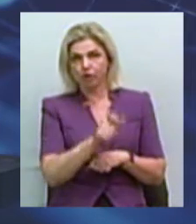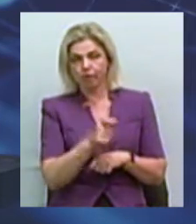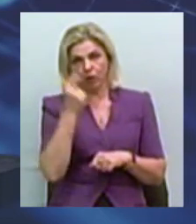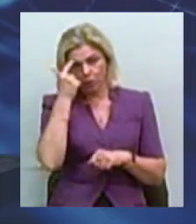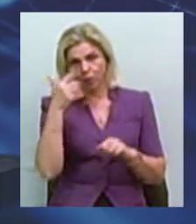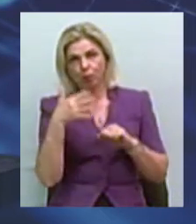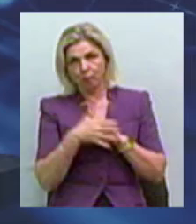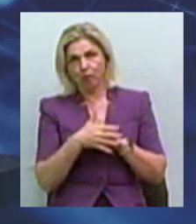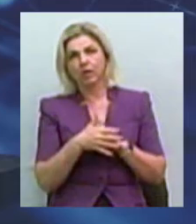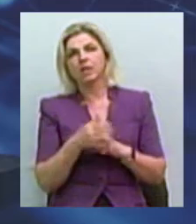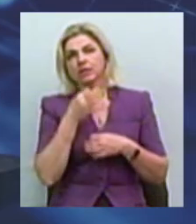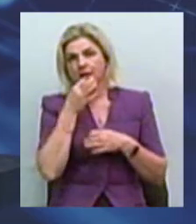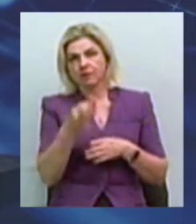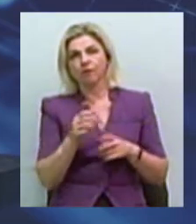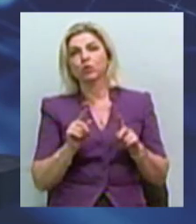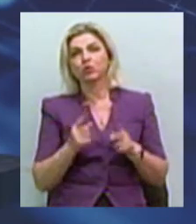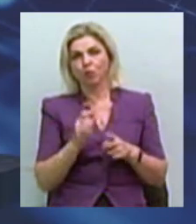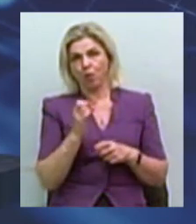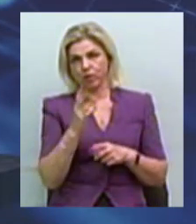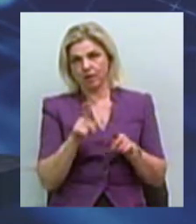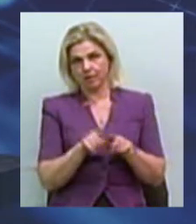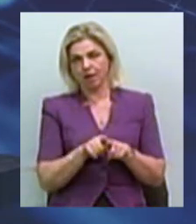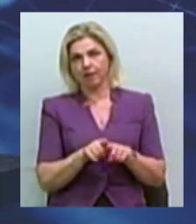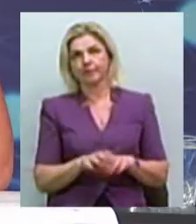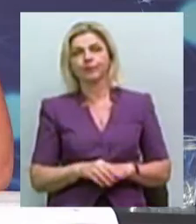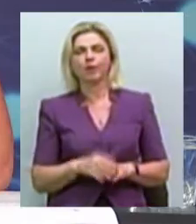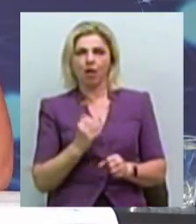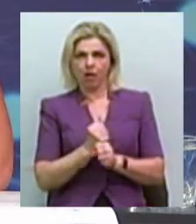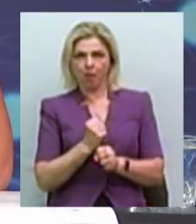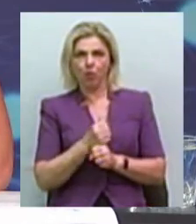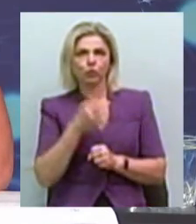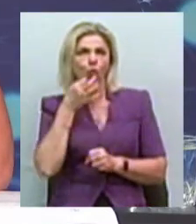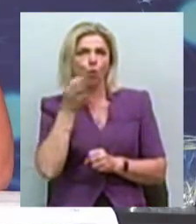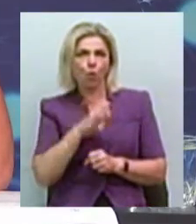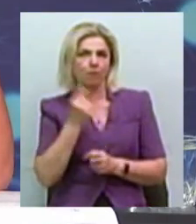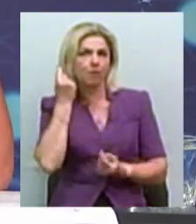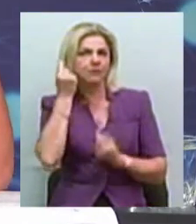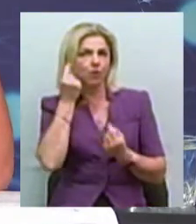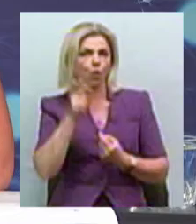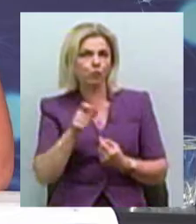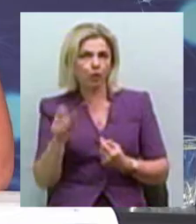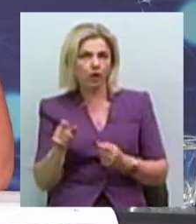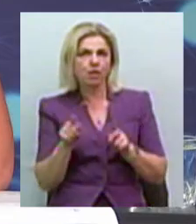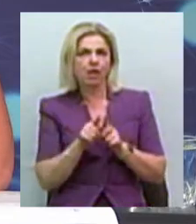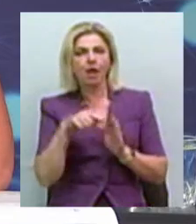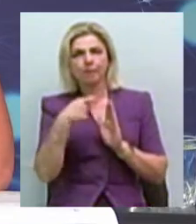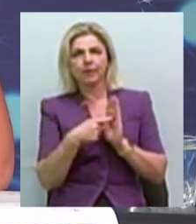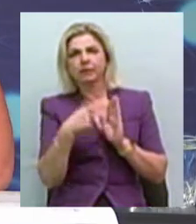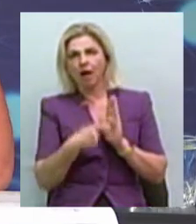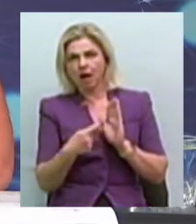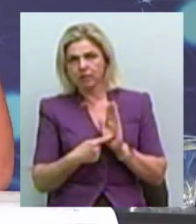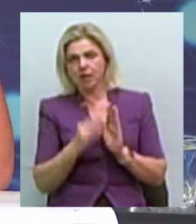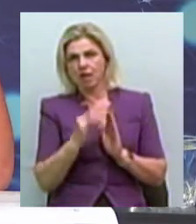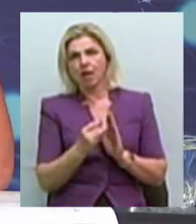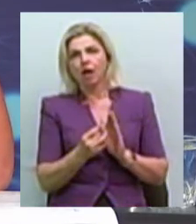сказав, чому він так. Якось сказати, що тут працюють професійні психологи, які певними переліками питань виходять на